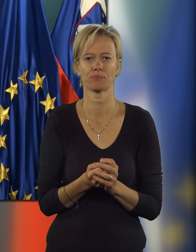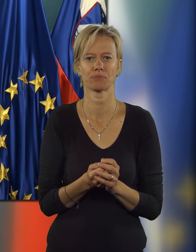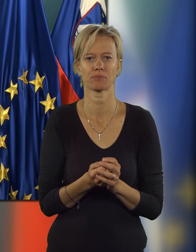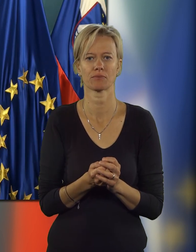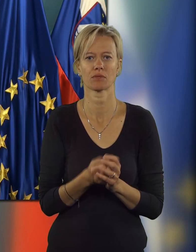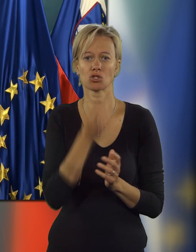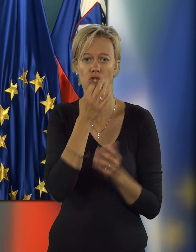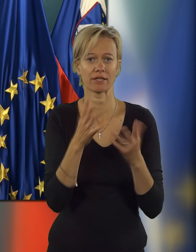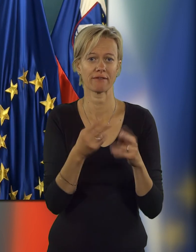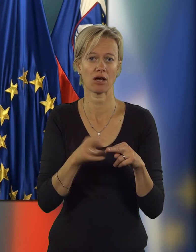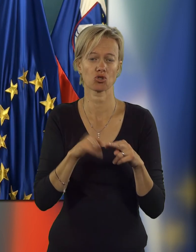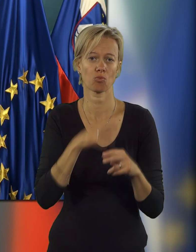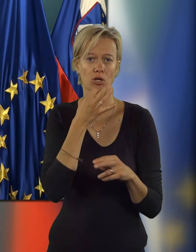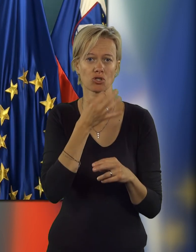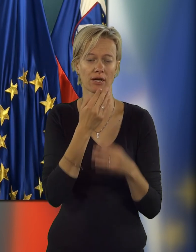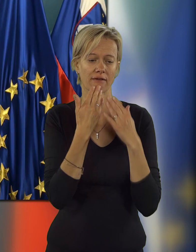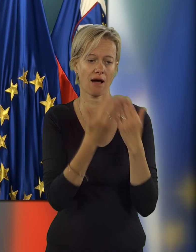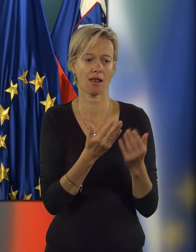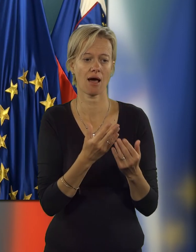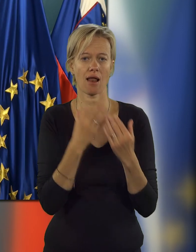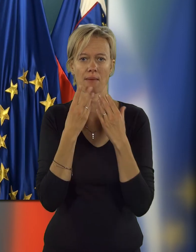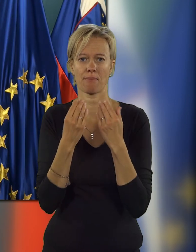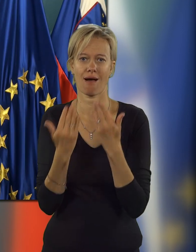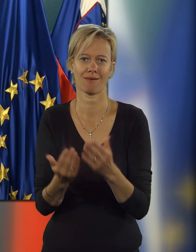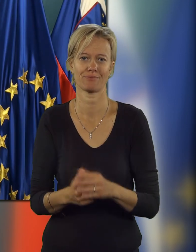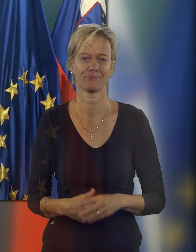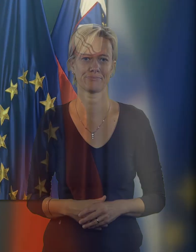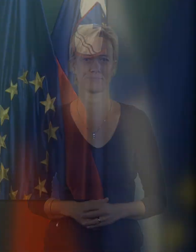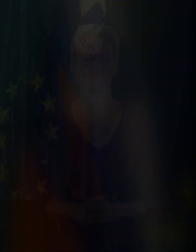da jih krepimo. Če ni več vprašanj, hvala lepa minuto. Hvala. Hvala.